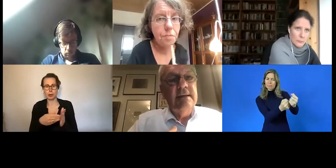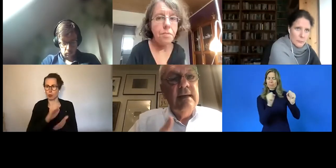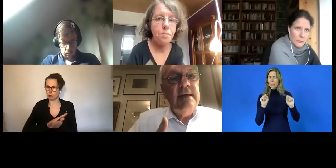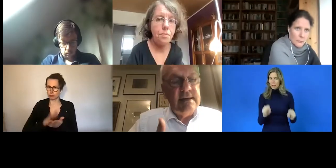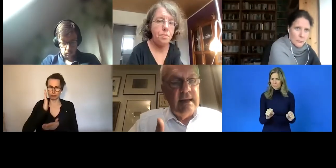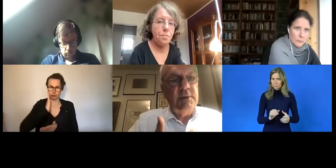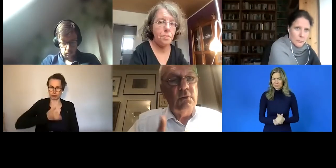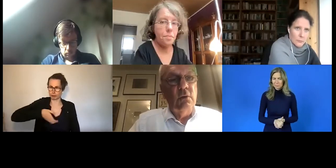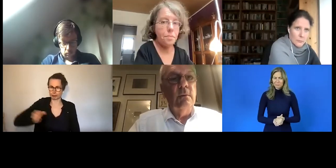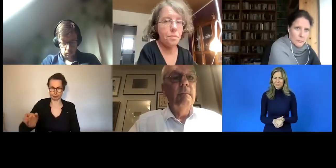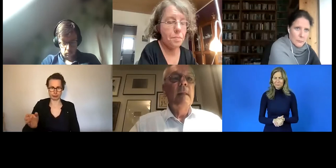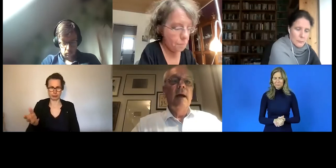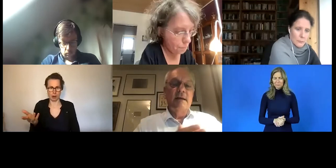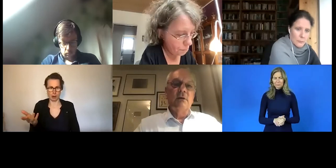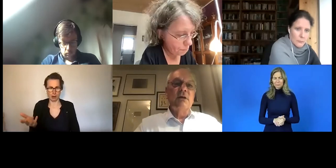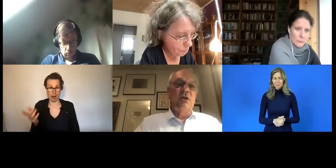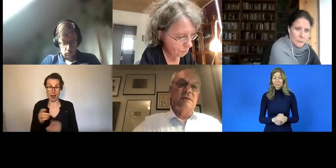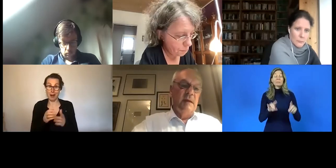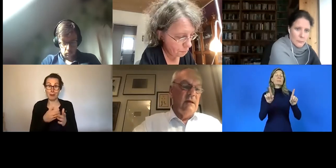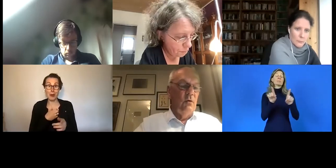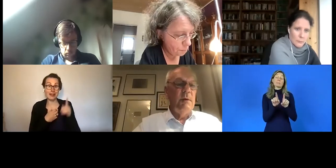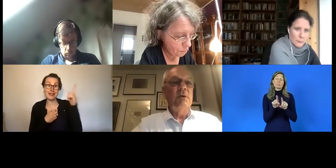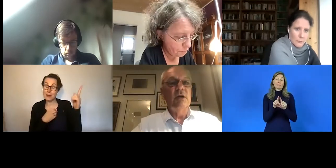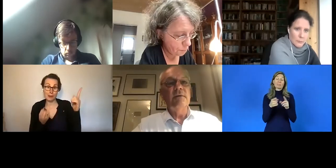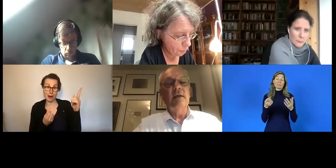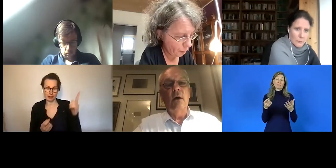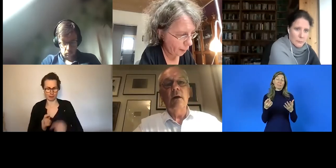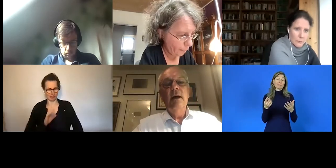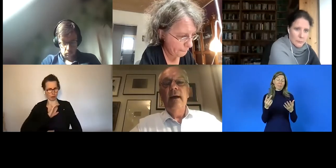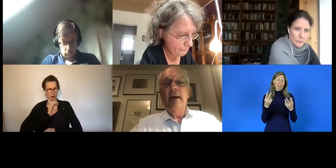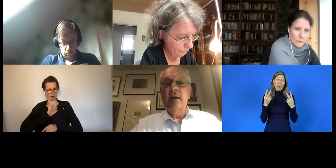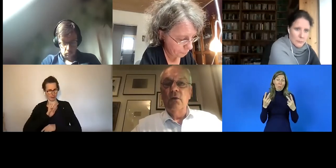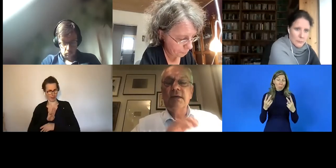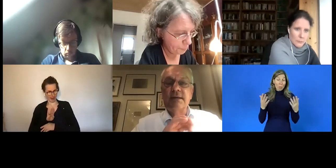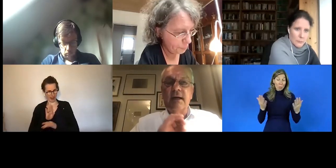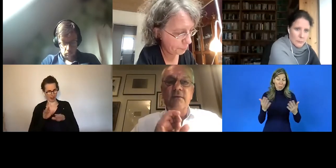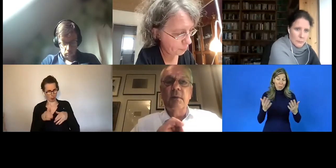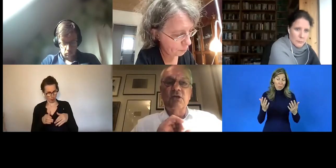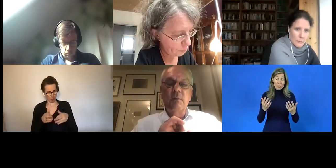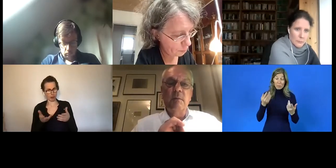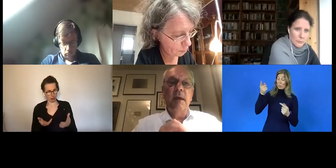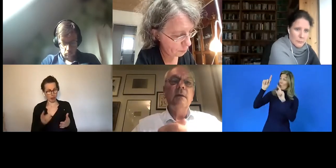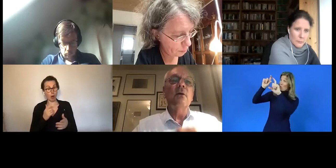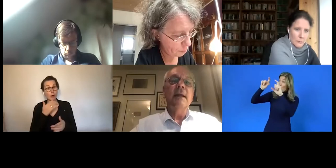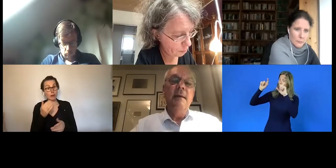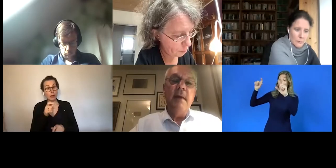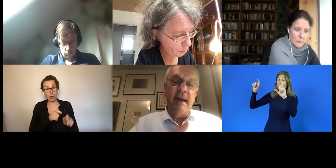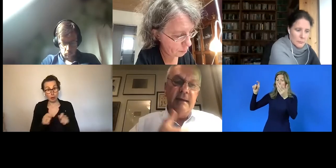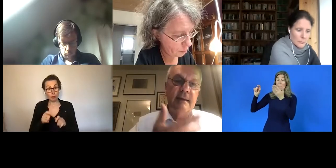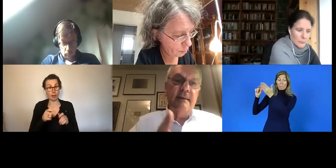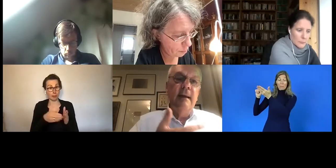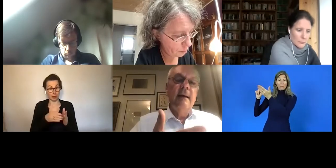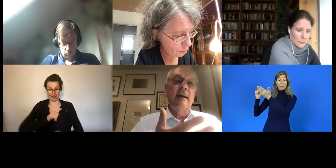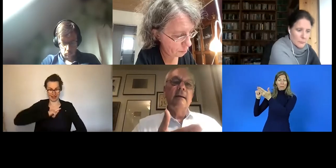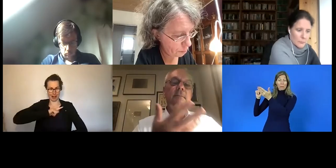das dann nicht selbst tun. Also die Chance B-Gruppe beschäftigt auch eine große Zahl von Menschen mit Behinderungen im